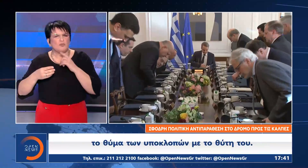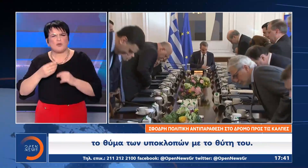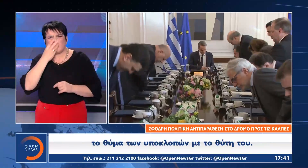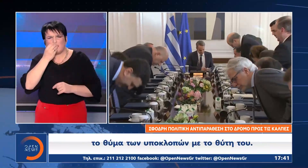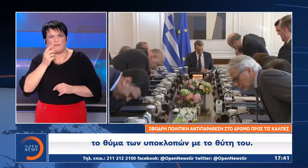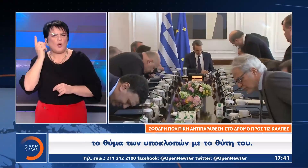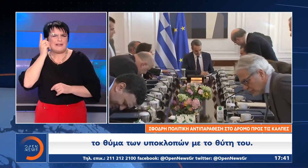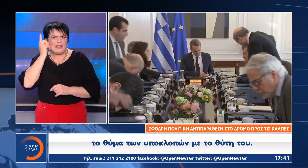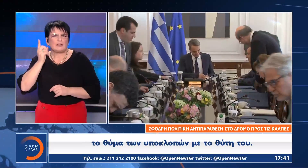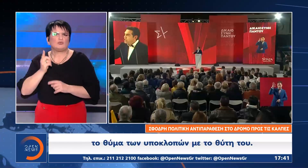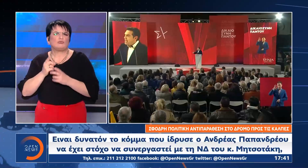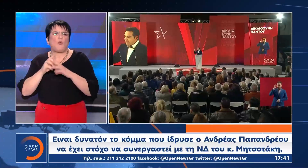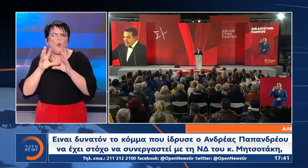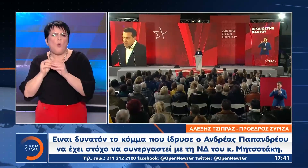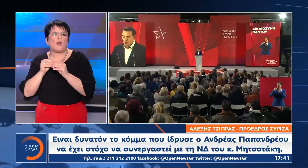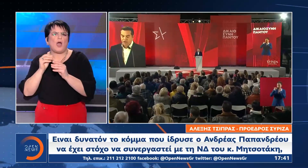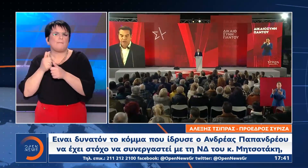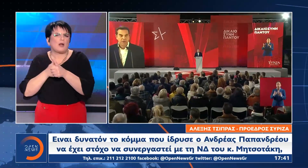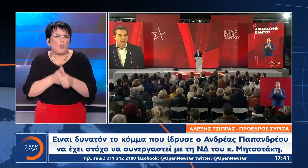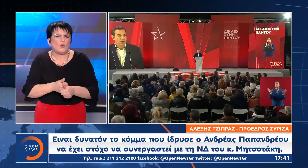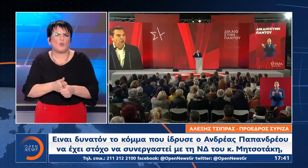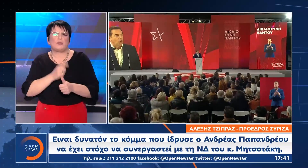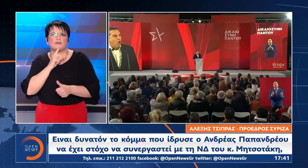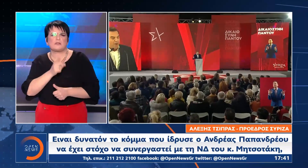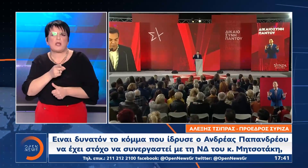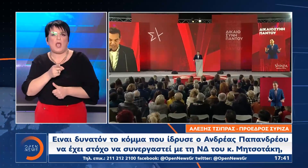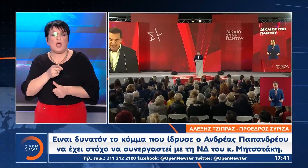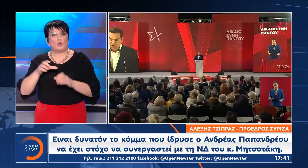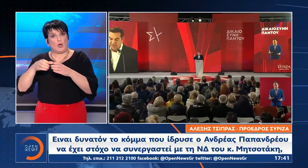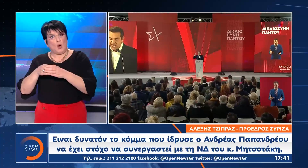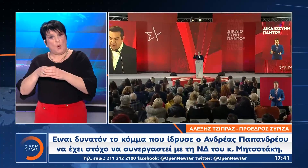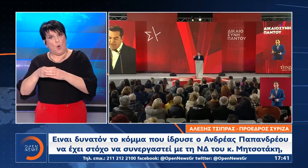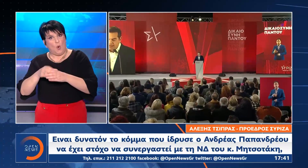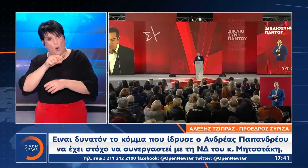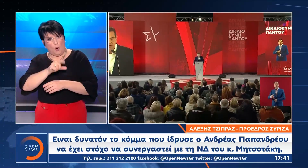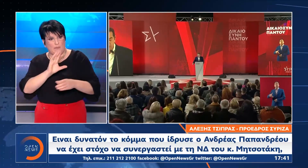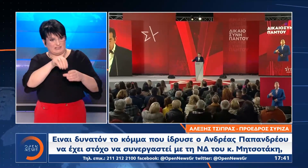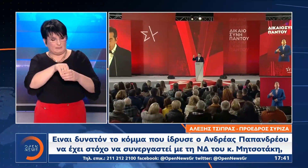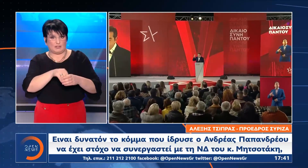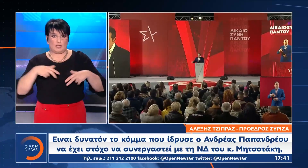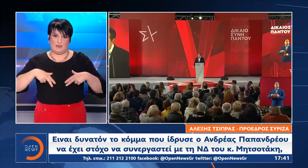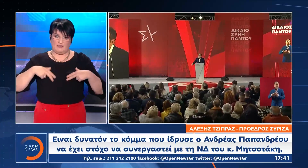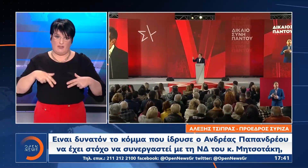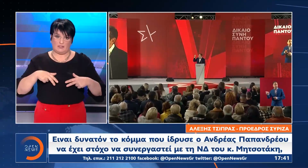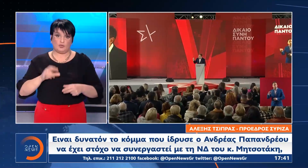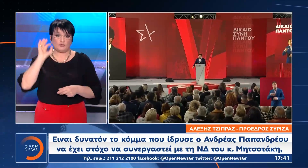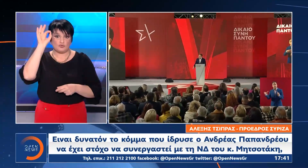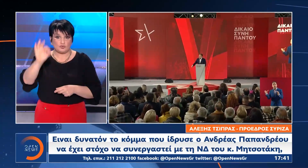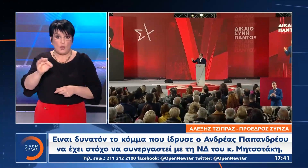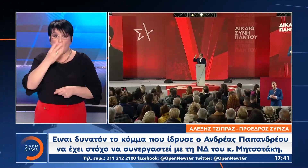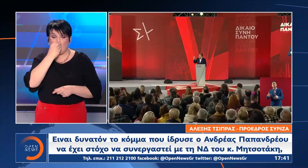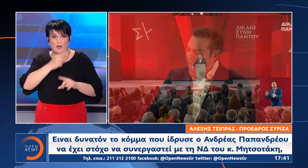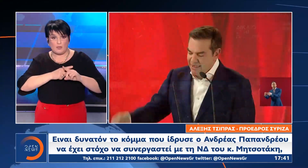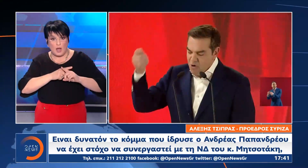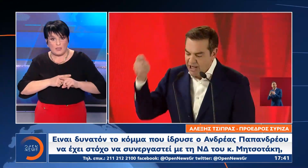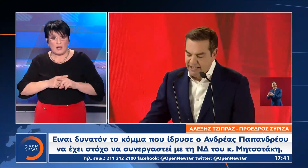θύμα των υποκλοπών με το θήτη του. Είναι δυνατόν το κόμμα που ίδρυσε ο Ανδρέας Παπανδρέου να έχει στόχο να συνεργαστεί